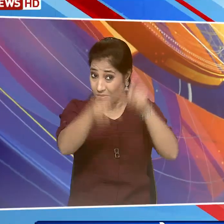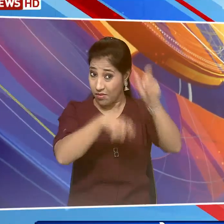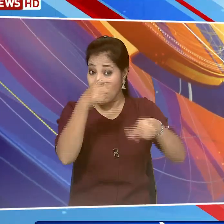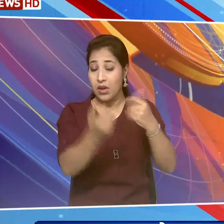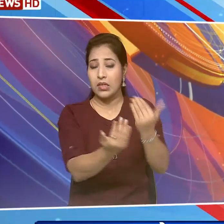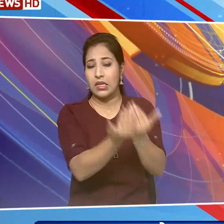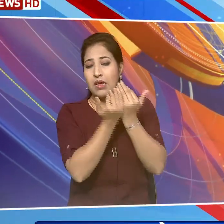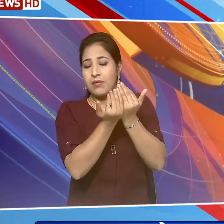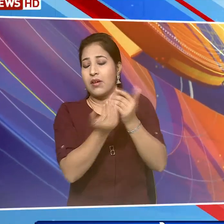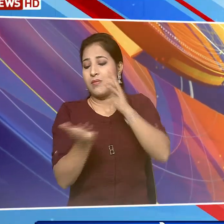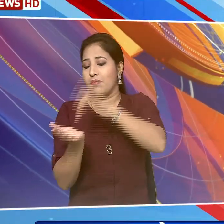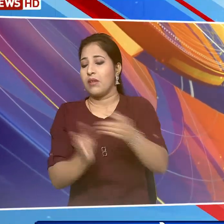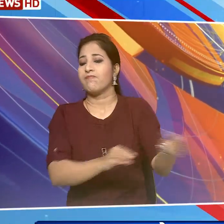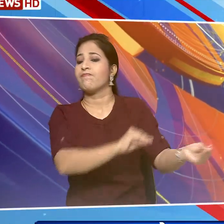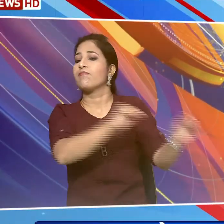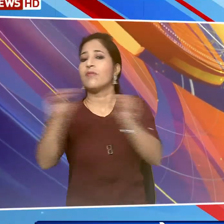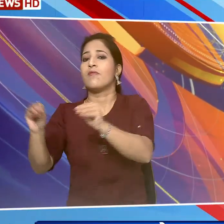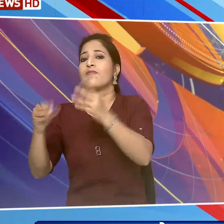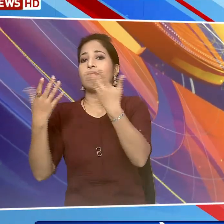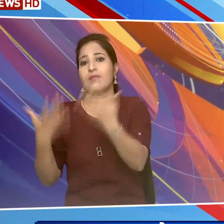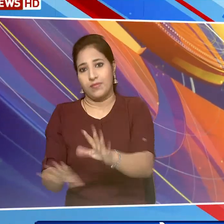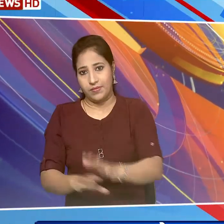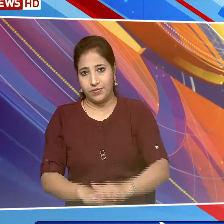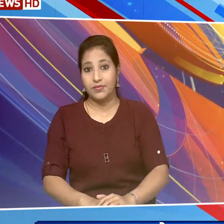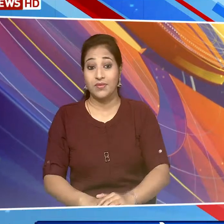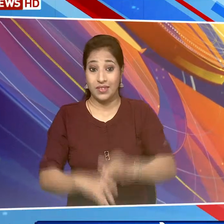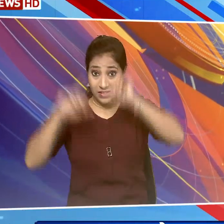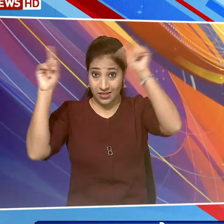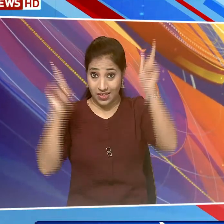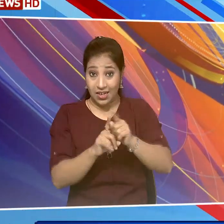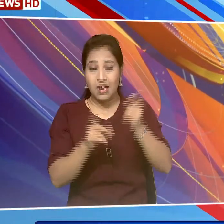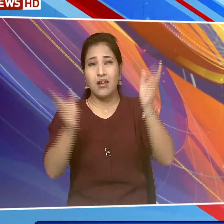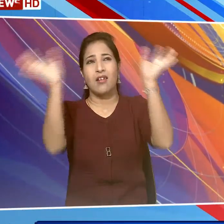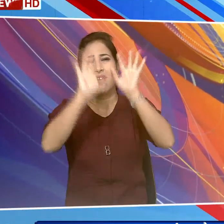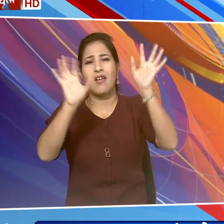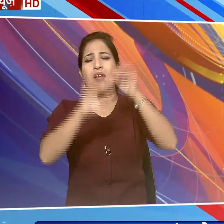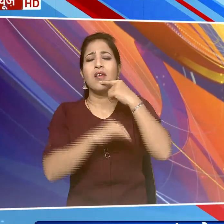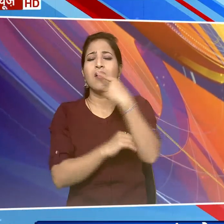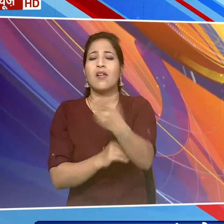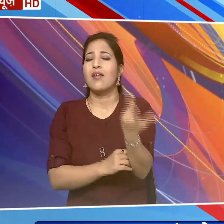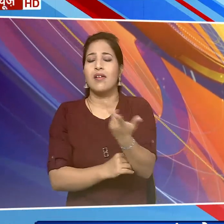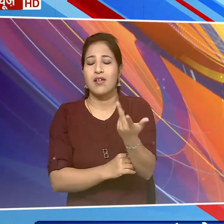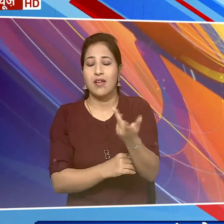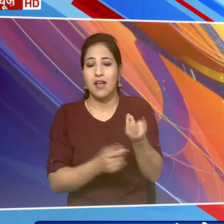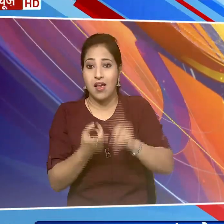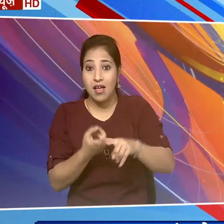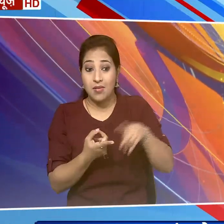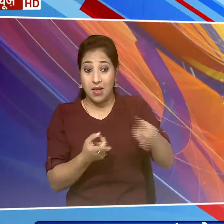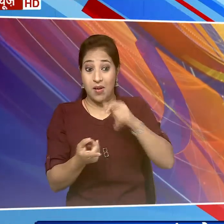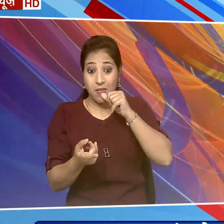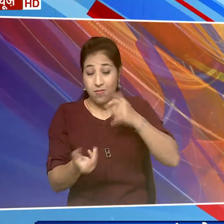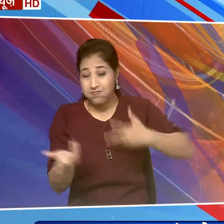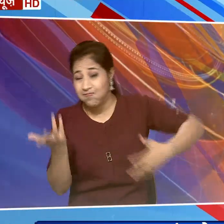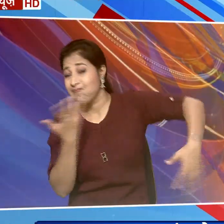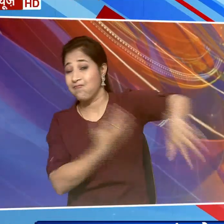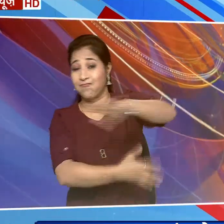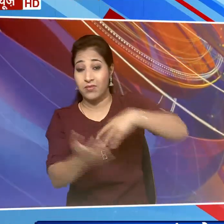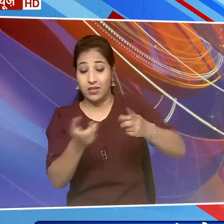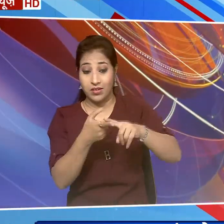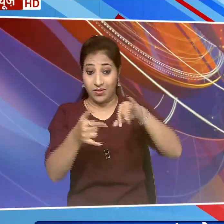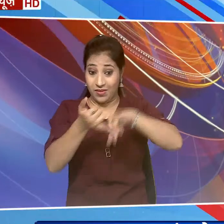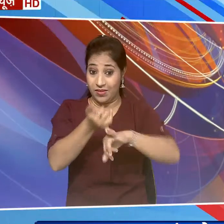सुरक्षित स्थानों पर पहुँचाया गया भारतिय मौसम विभाग ने जानकारी दी है कि चक्रवाती तूफान